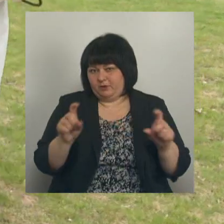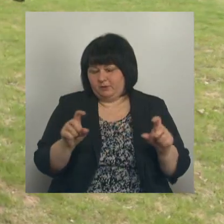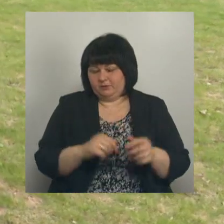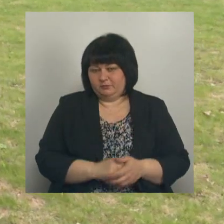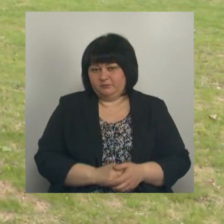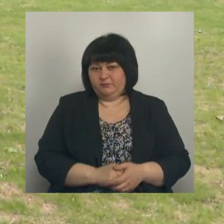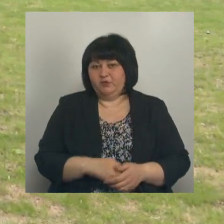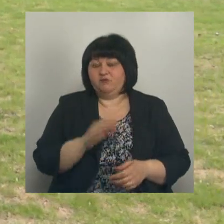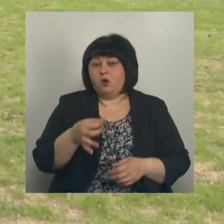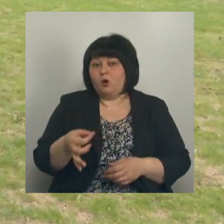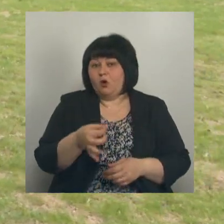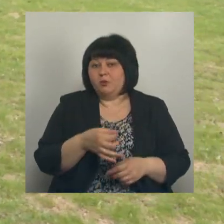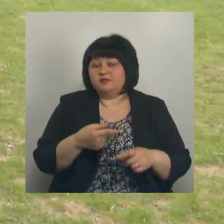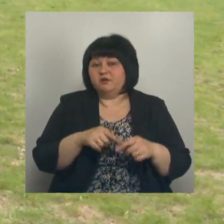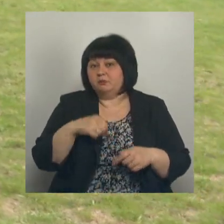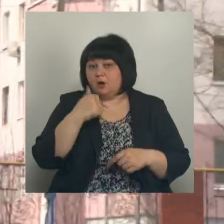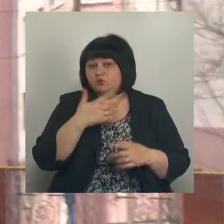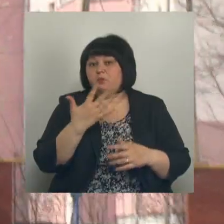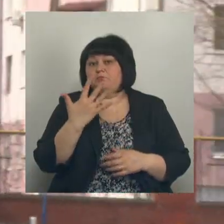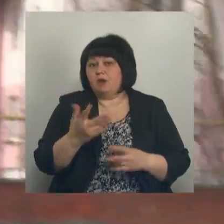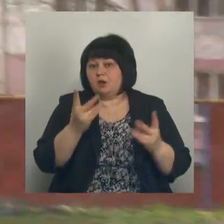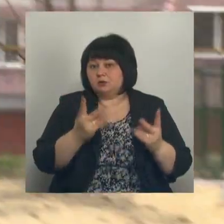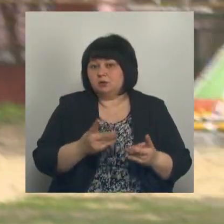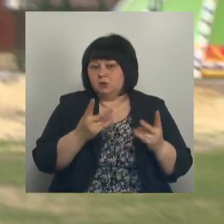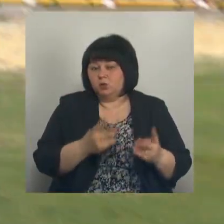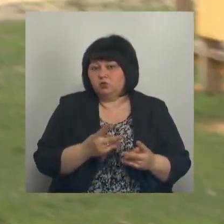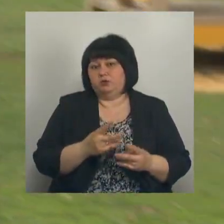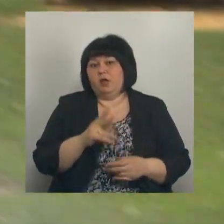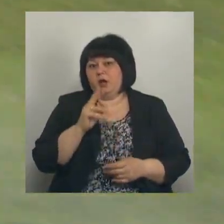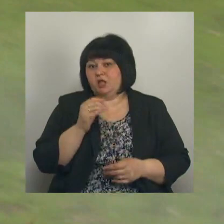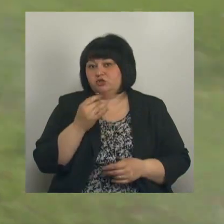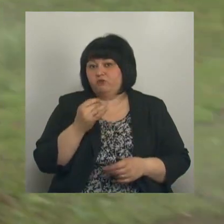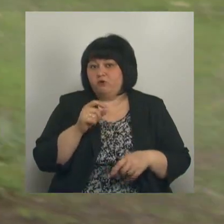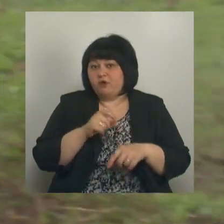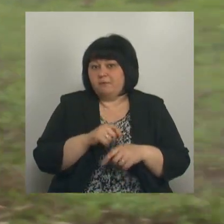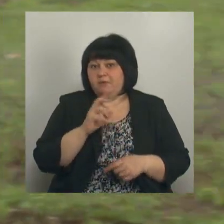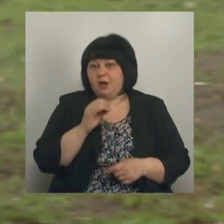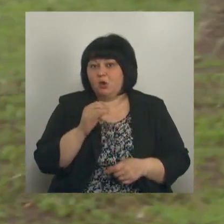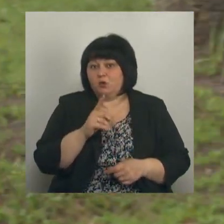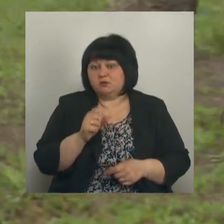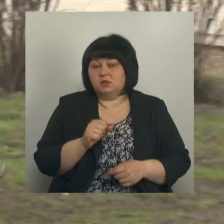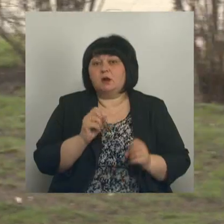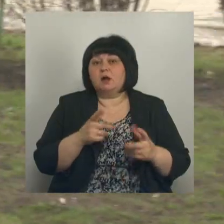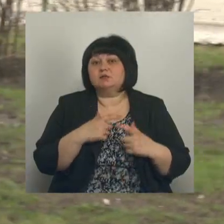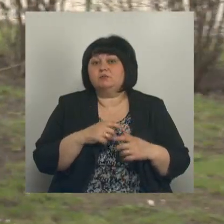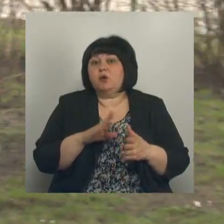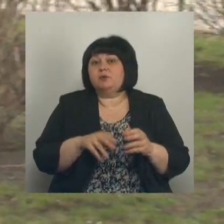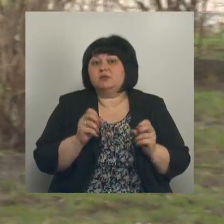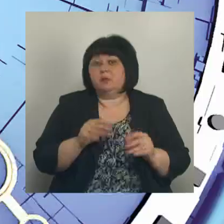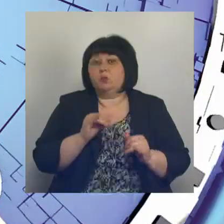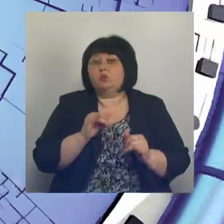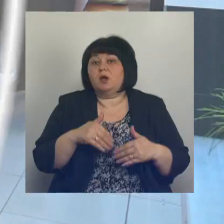В области в этом году уже 5 случаев клещевого боррелиоза. Как обезопасить себя и куда обратиться в случае укуса?